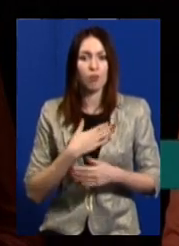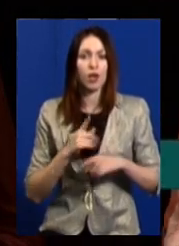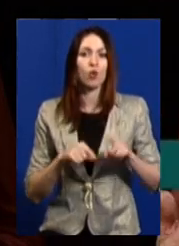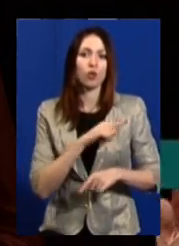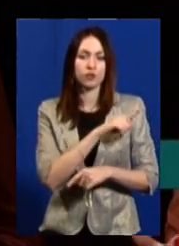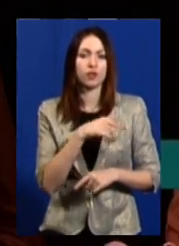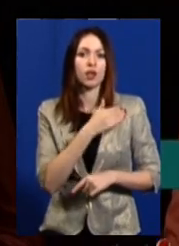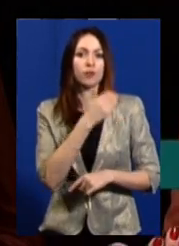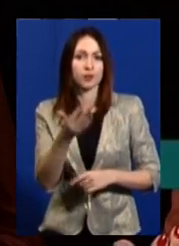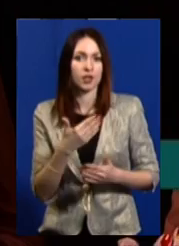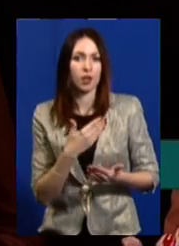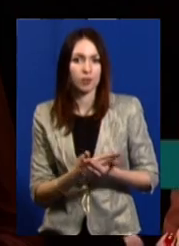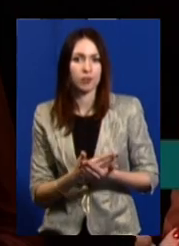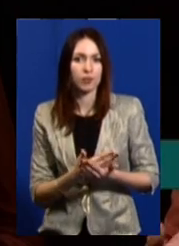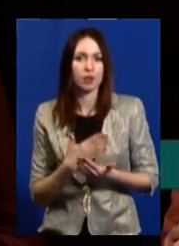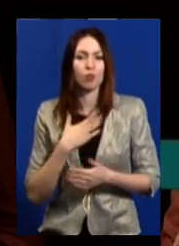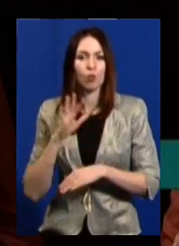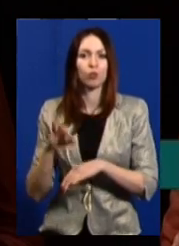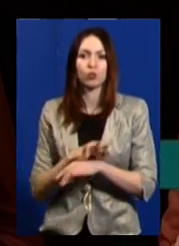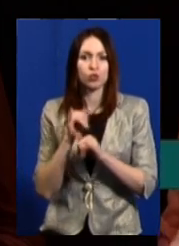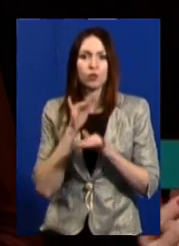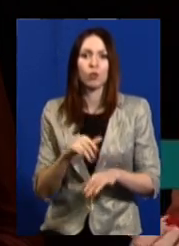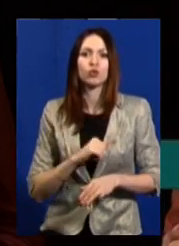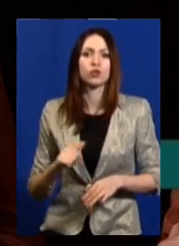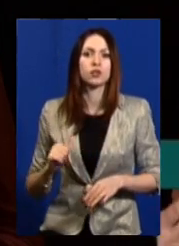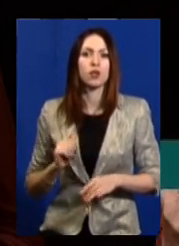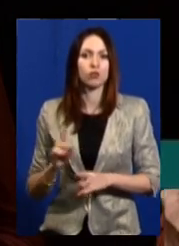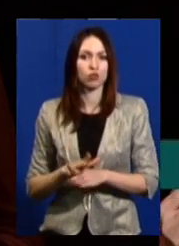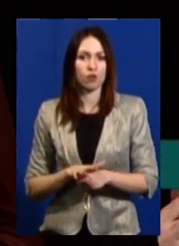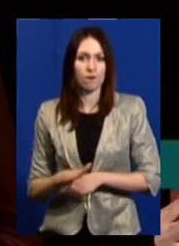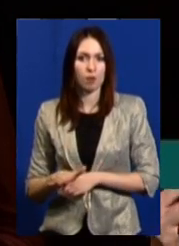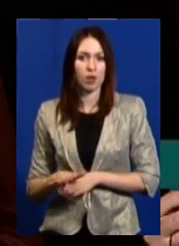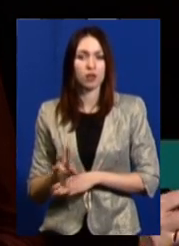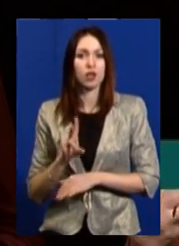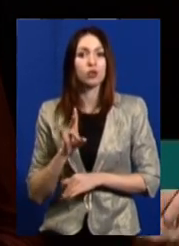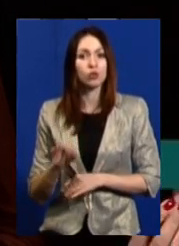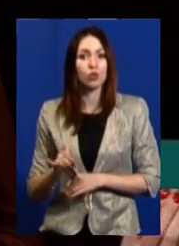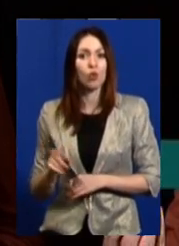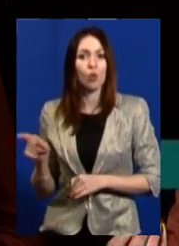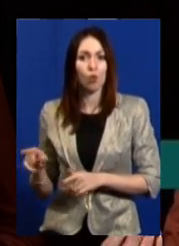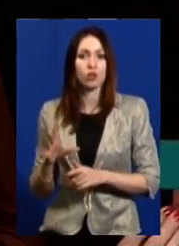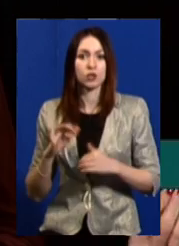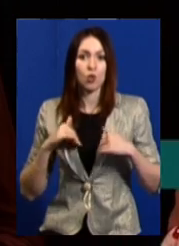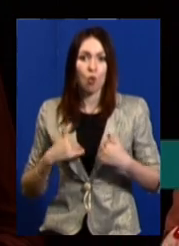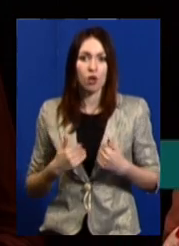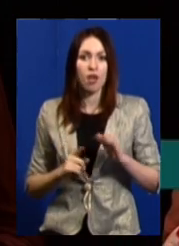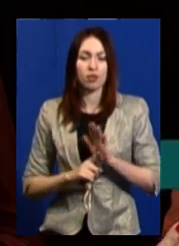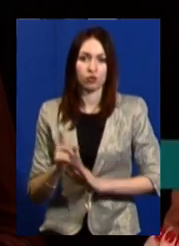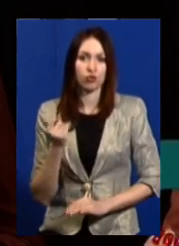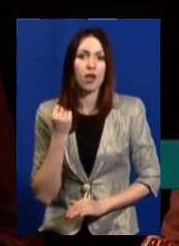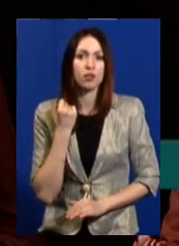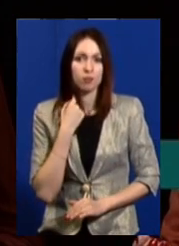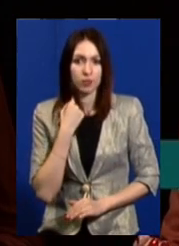звернуться, наприклад, мій чоловік не може сам щось виконувати, але він згоря починає пити,